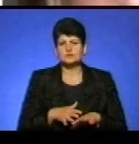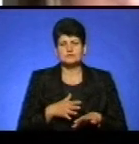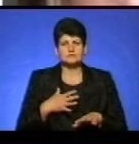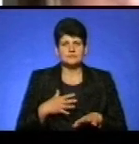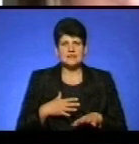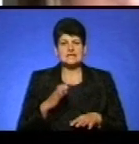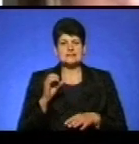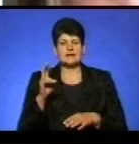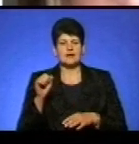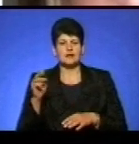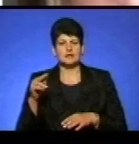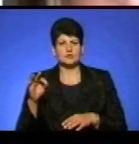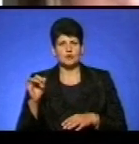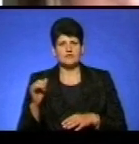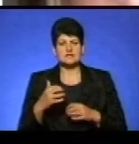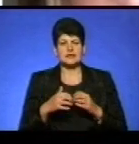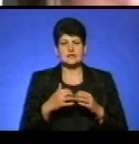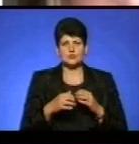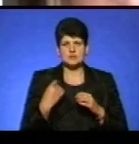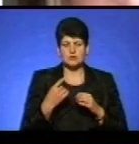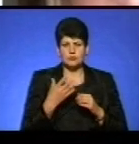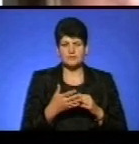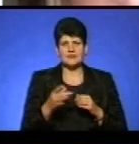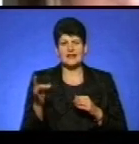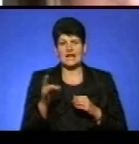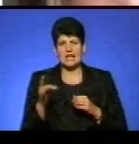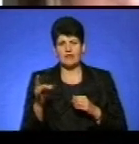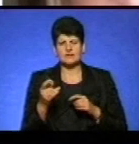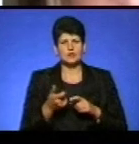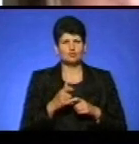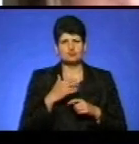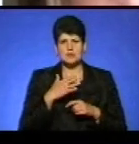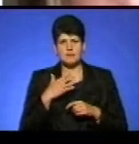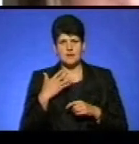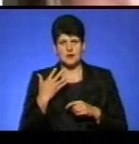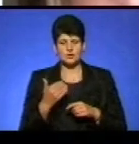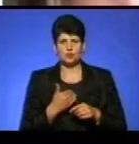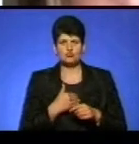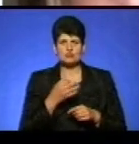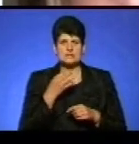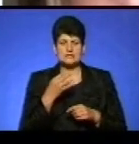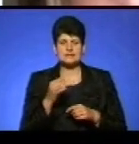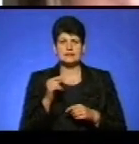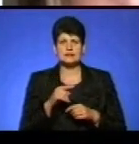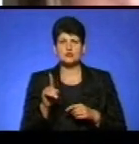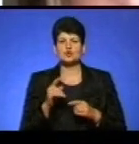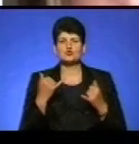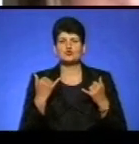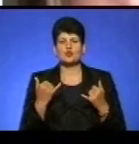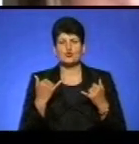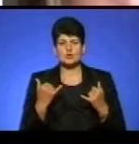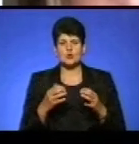Скадовська, і Херсонська область, просто там на рівне. Дуже-дуже багато. І хочу сказати те, що сьогодні